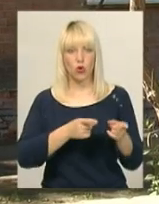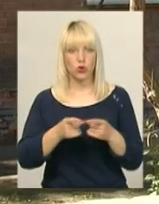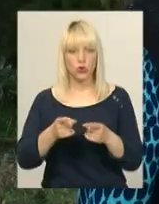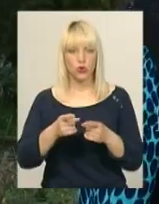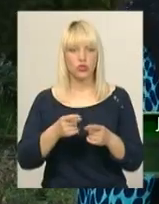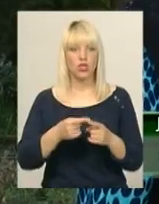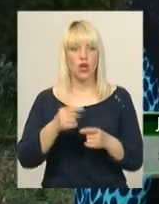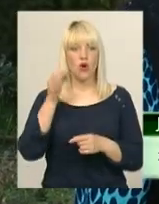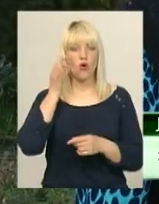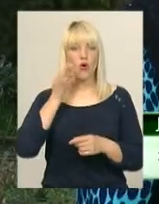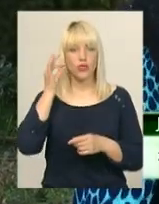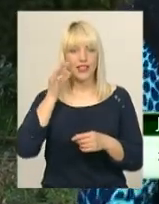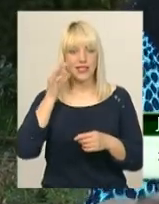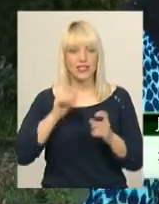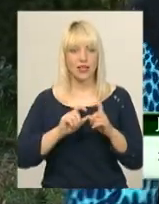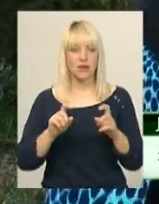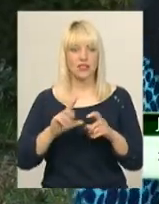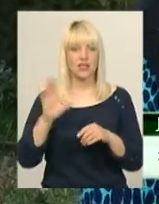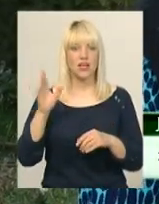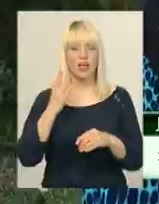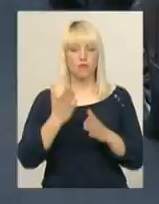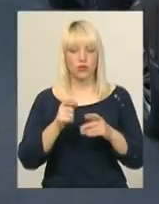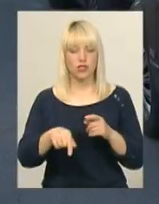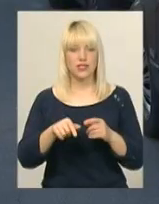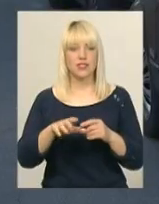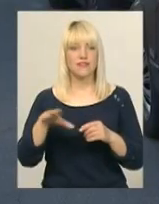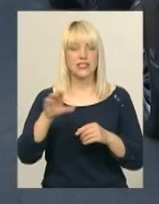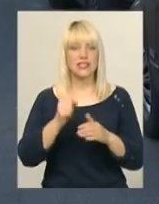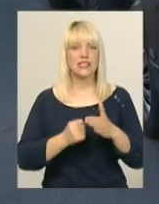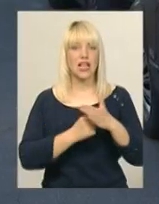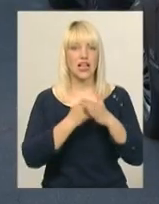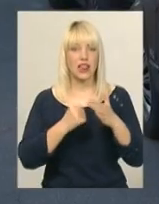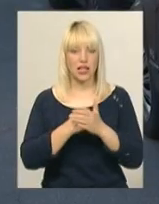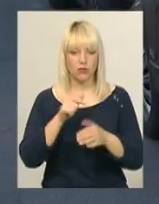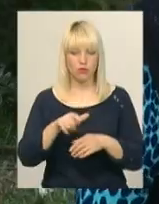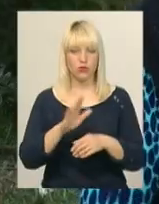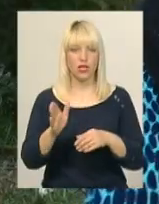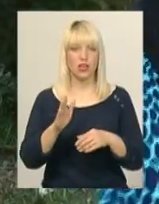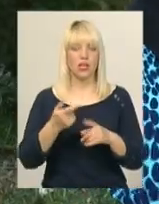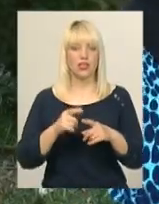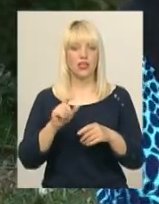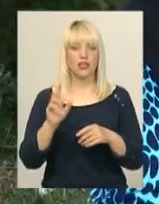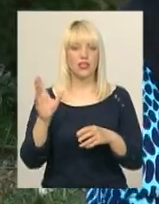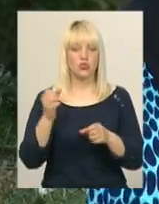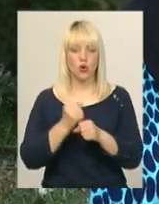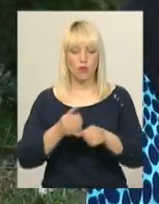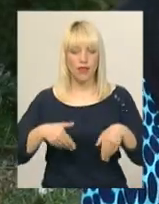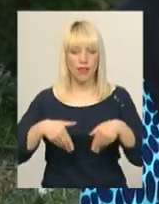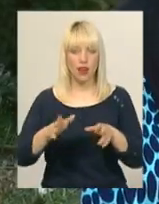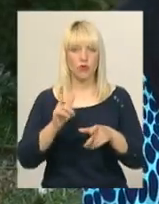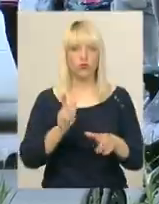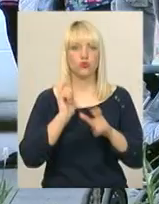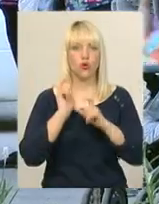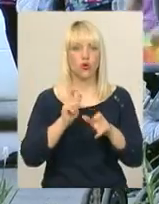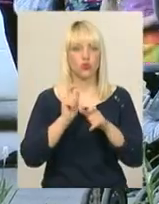магазин. Як буде магазин-склад, всі машини будуть у нас в дворі. Їх так тут повно, що не пройдеш, нема двора. А ще зроблять алейку, будуть розгружати